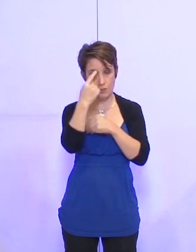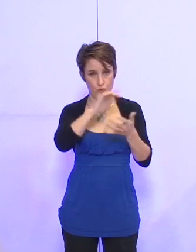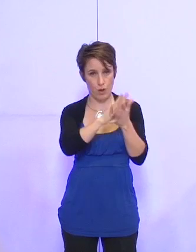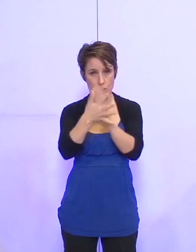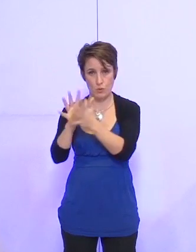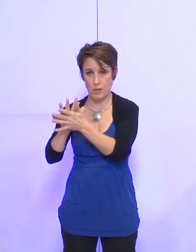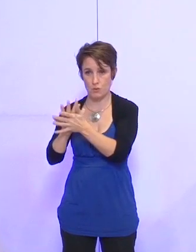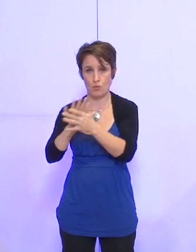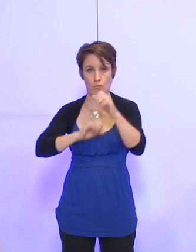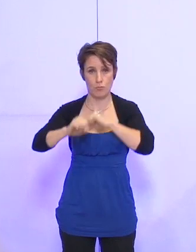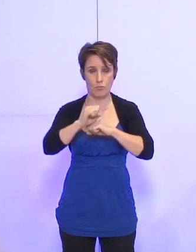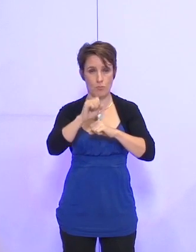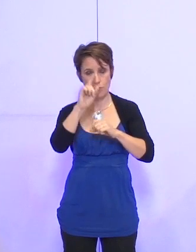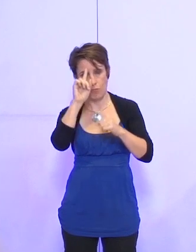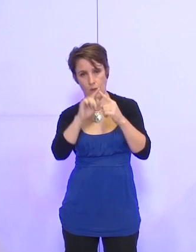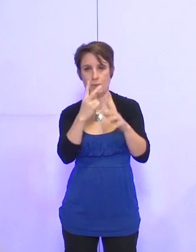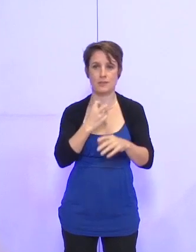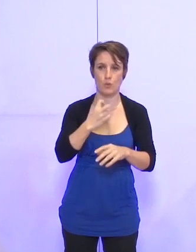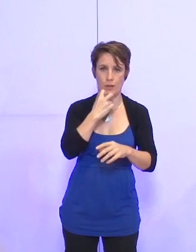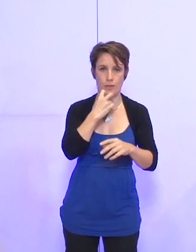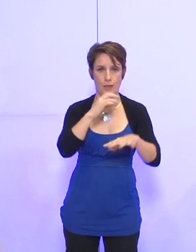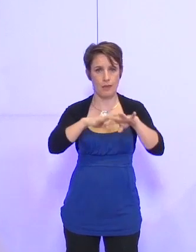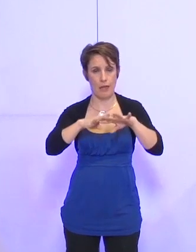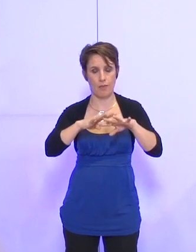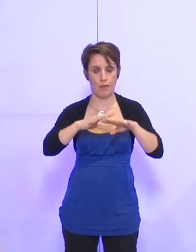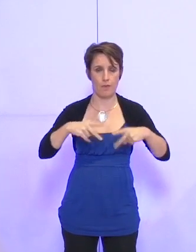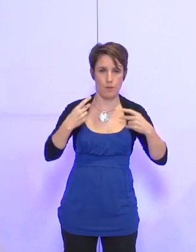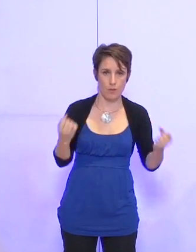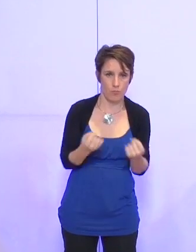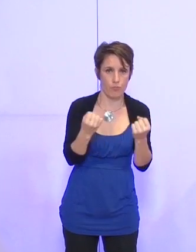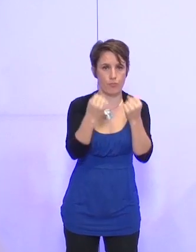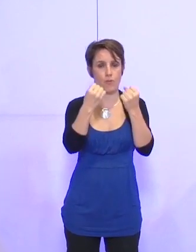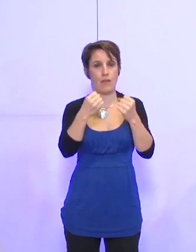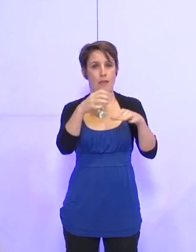exerçant dans le champ de la citoyenneté, de la vie des quartiers et du développement de territoire.